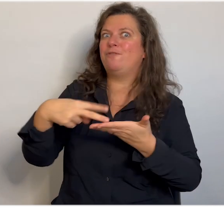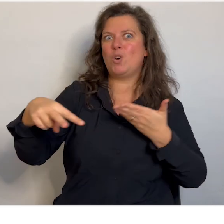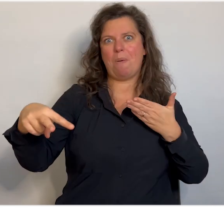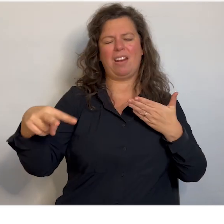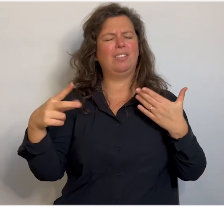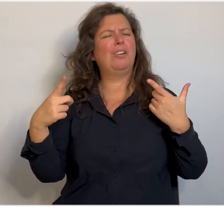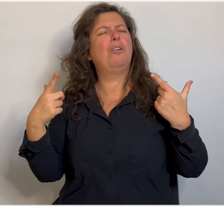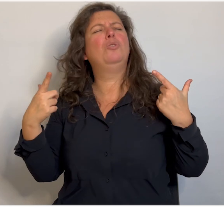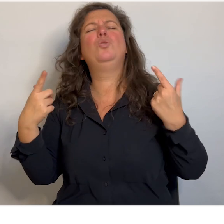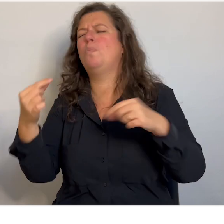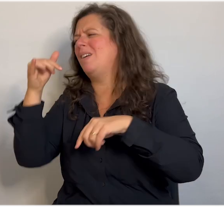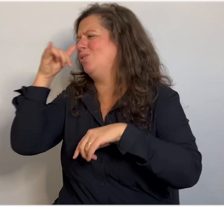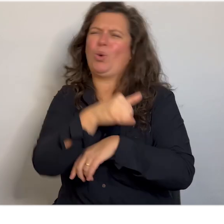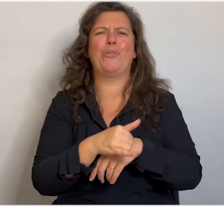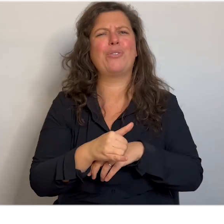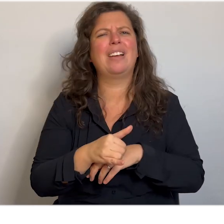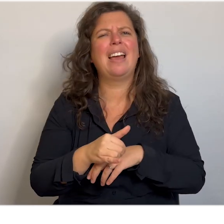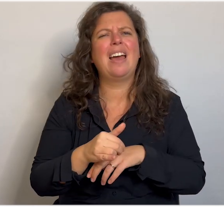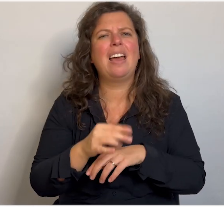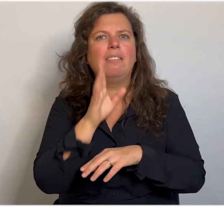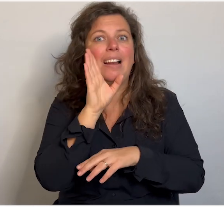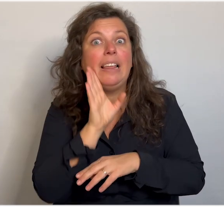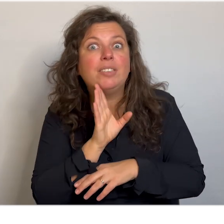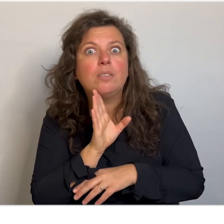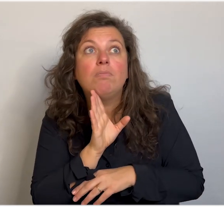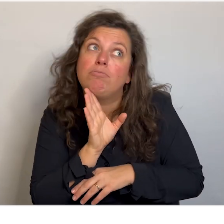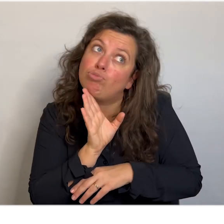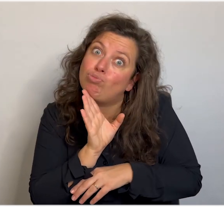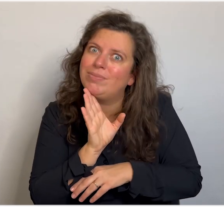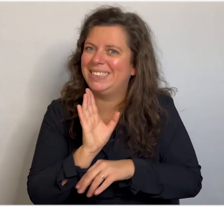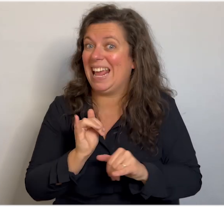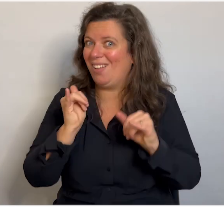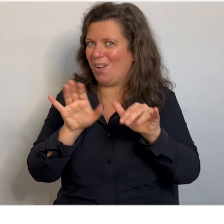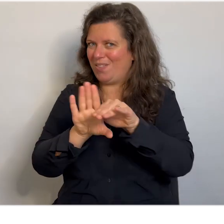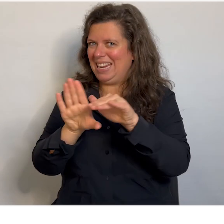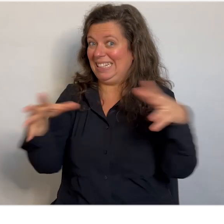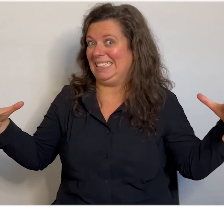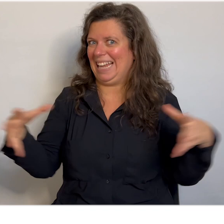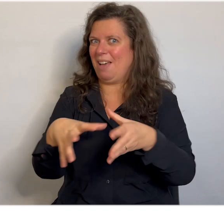En dit vind ik ook echt super tof om te doen. En het liefst doe ik dat altijd met heel veel vrienden.